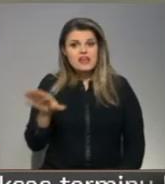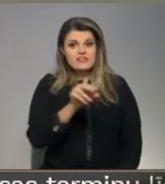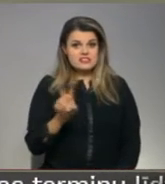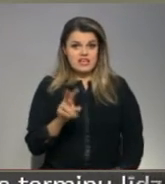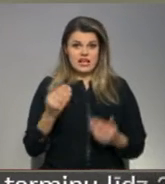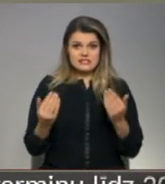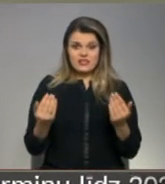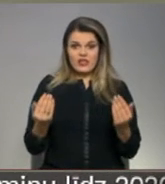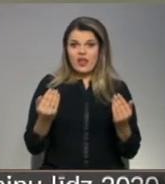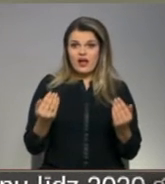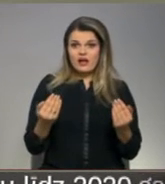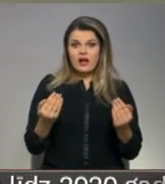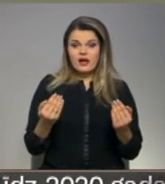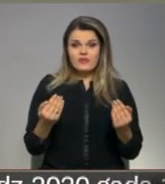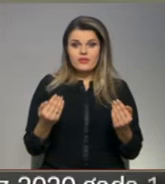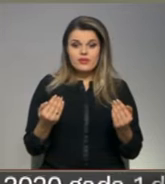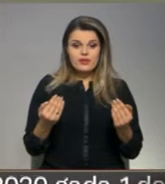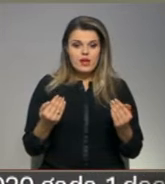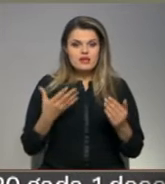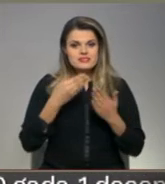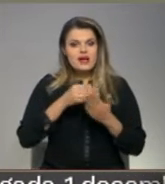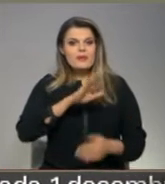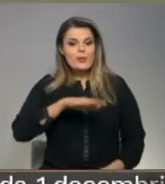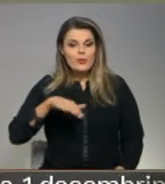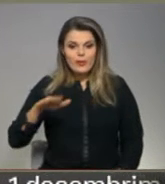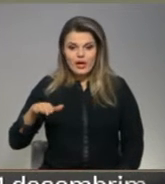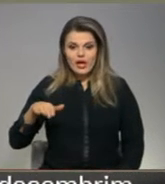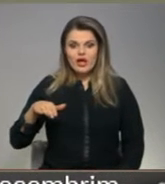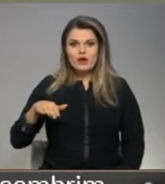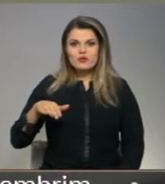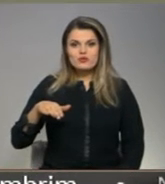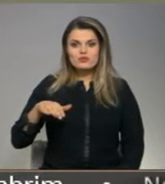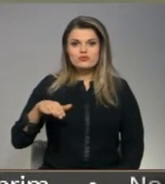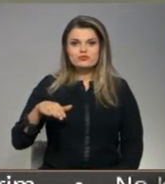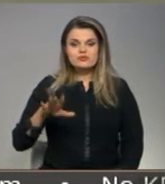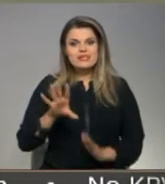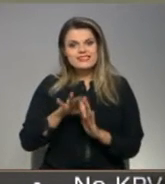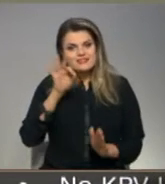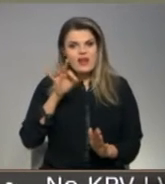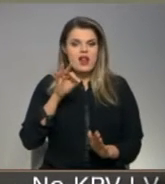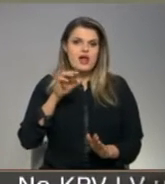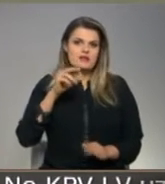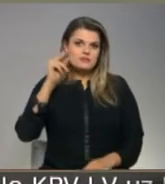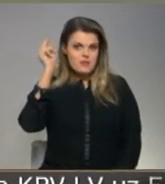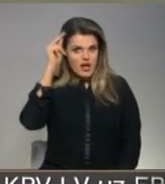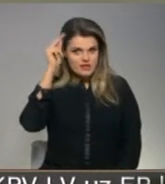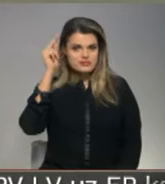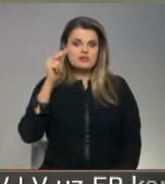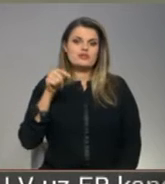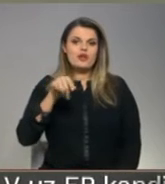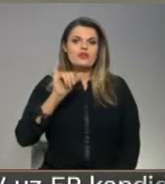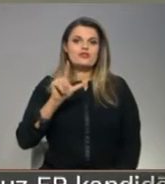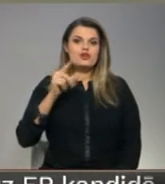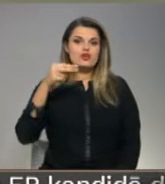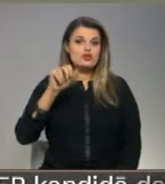kuri šobrīd savus bērnus ir izvēlējušies, ka viņi izglītība iegūs tilžas internāta